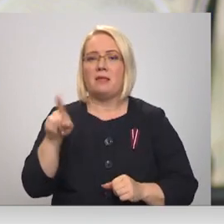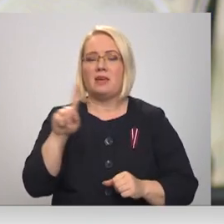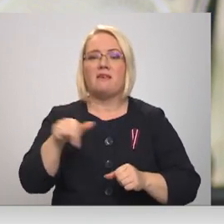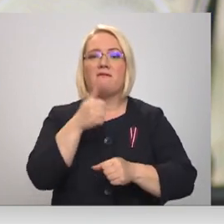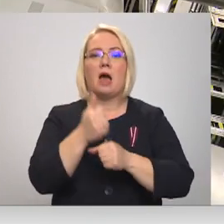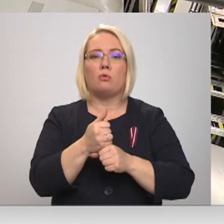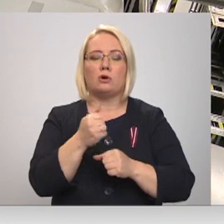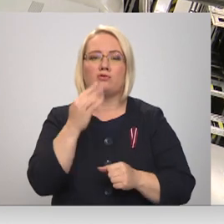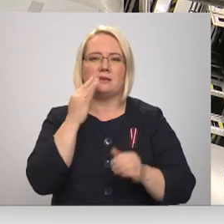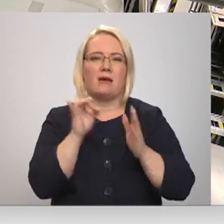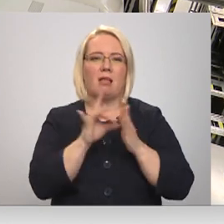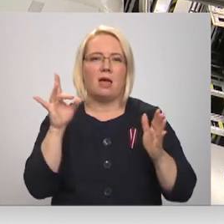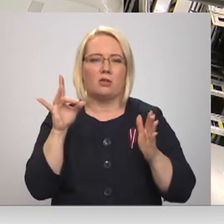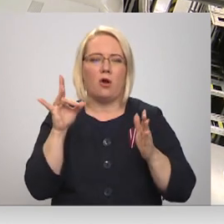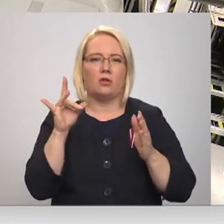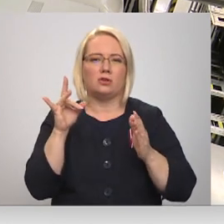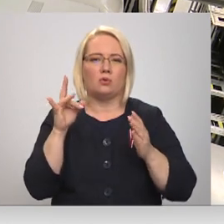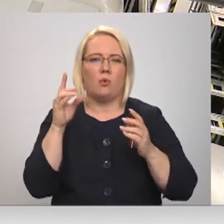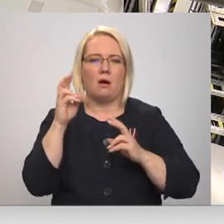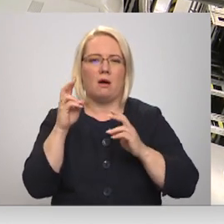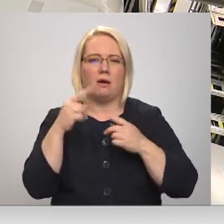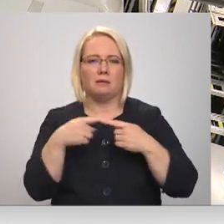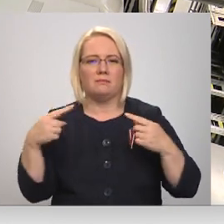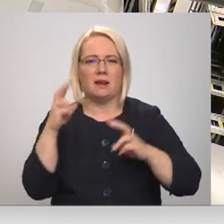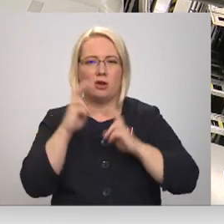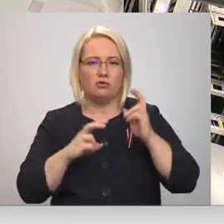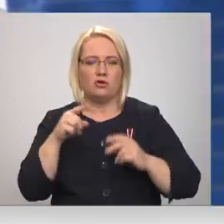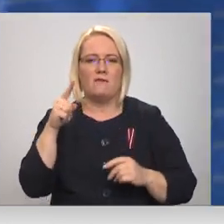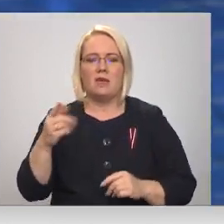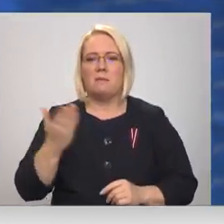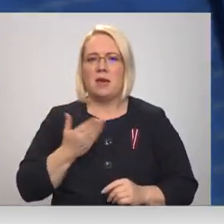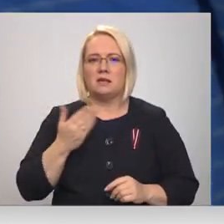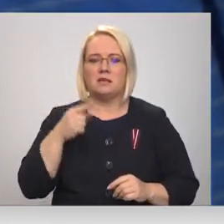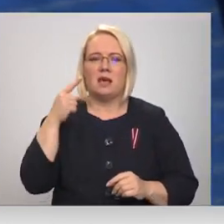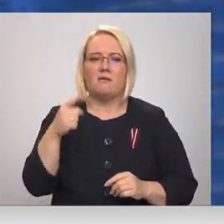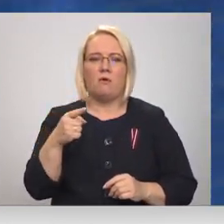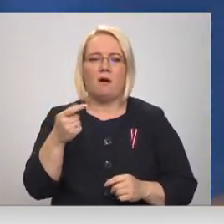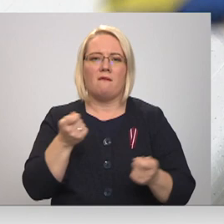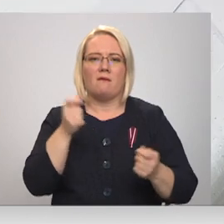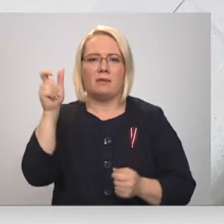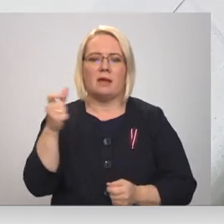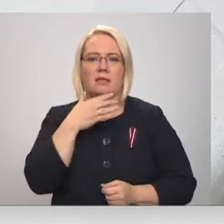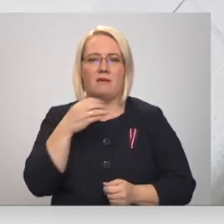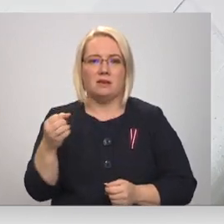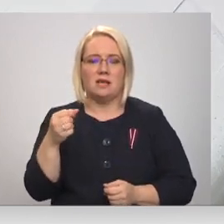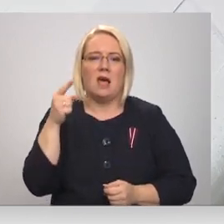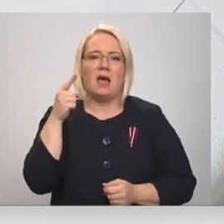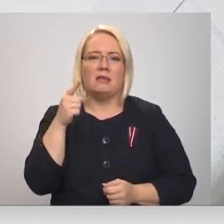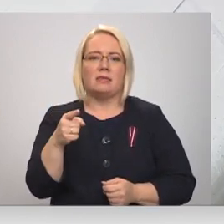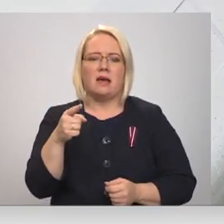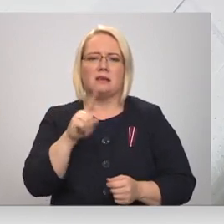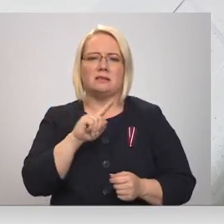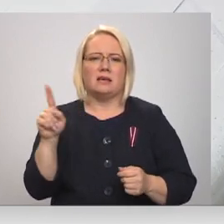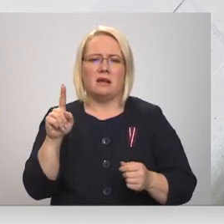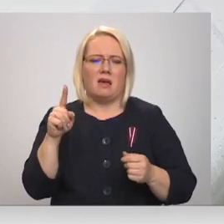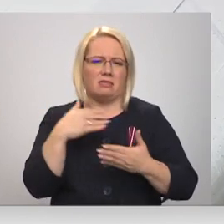elektronisko sistēma ražošanā, vēl ar vienu jūtu pērni piedzīvoto globālo pusvadītāju deficītu. Pusvadītājs ir niecīga komponente,